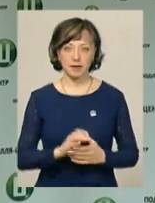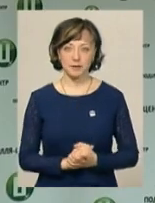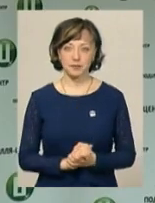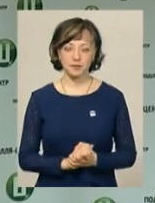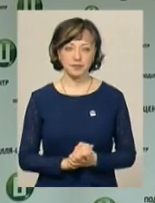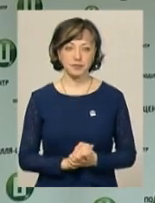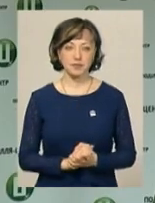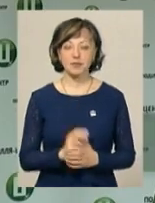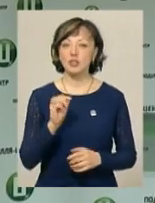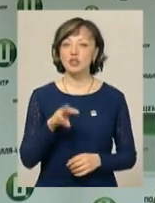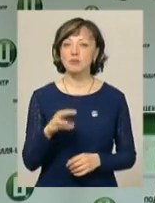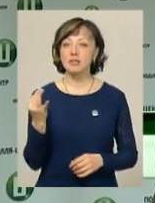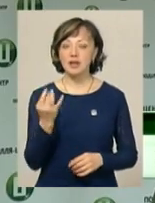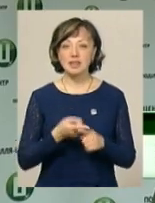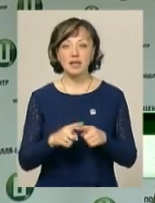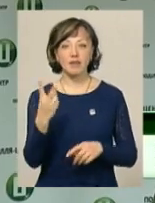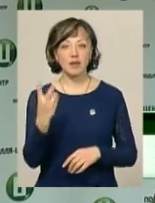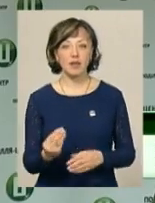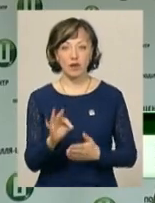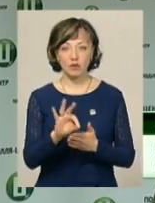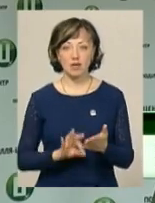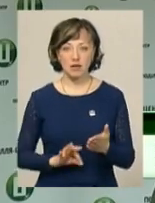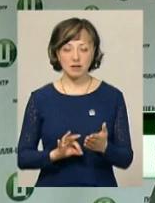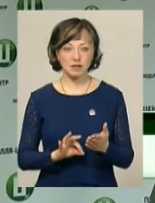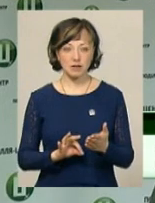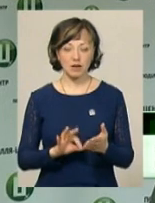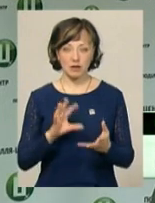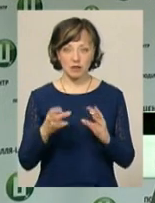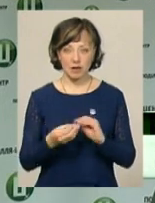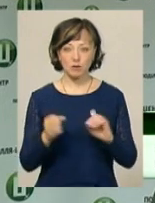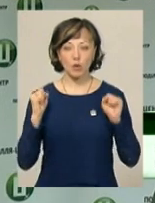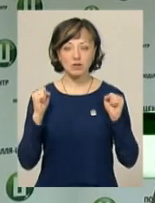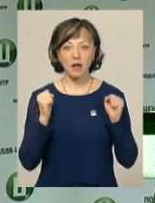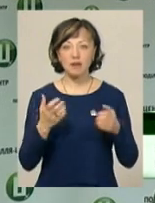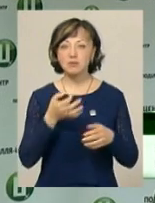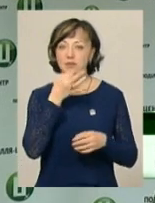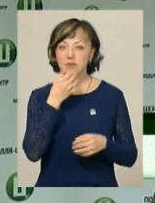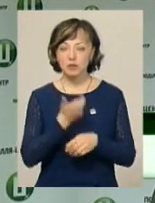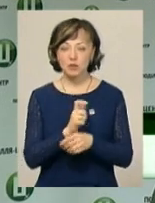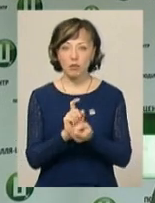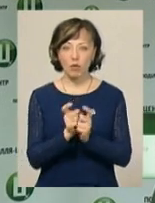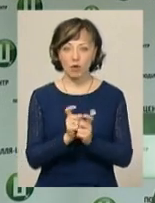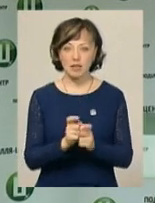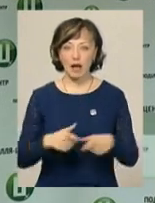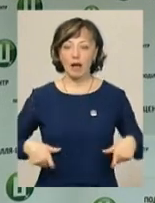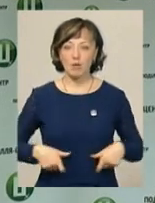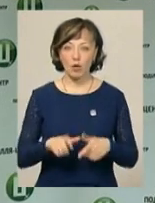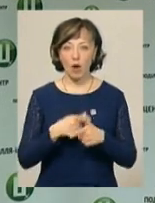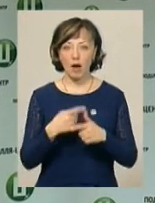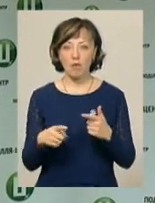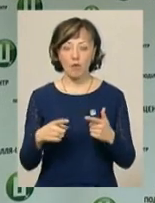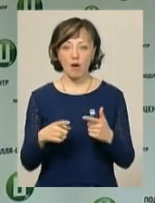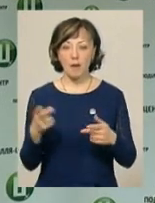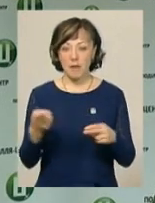Чим не цікаві, тому що це два дня і одразу гі-но-гі, тому спортсмени, які люблять більше боротися в кімоно або без кімоно, або